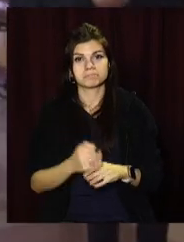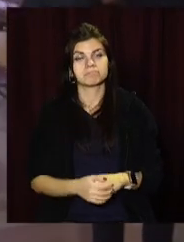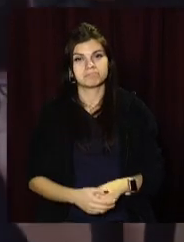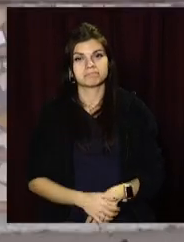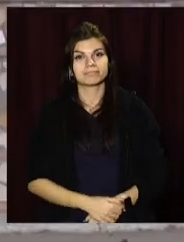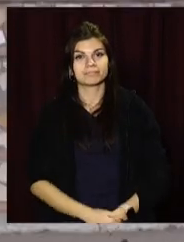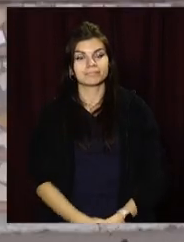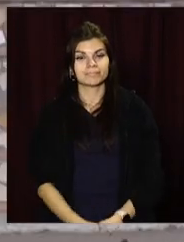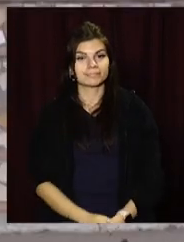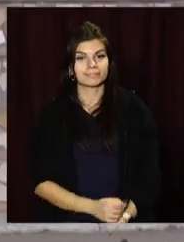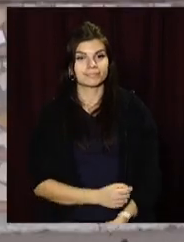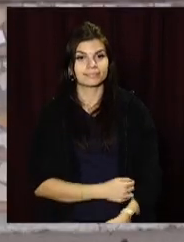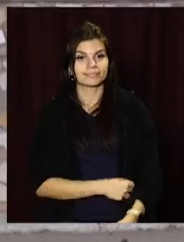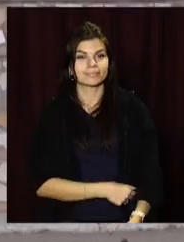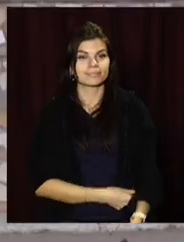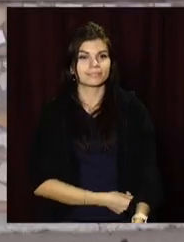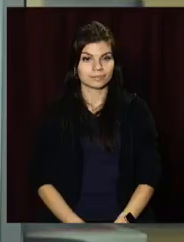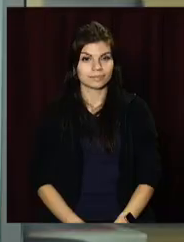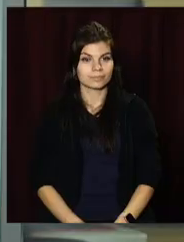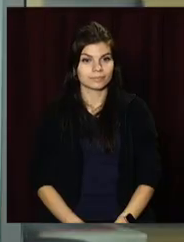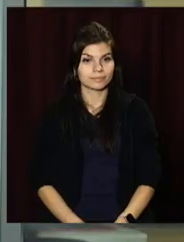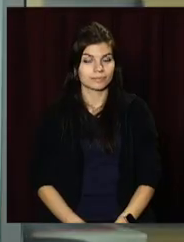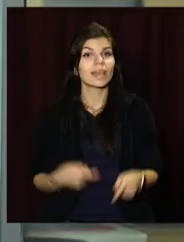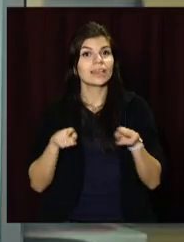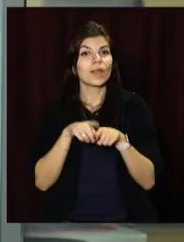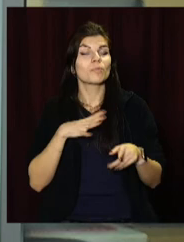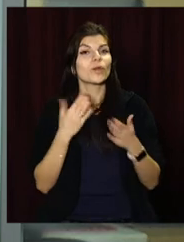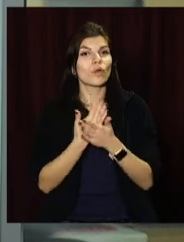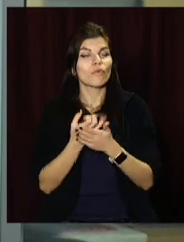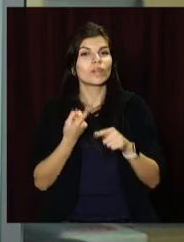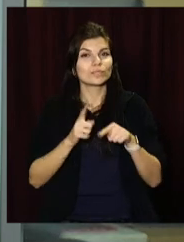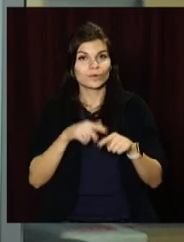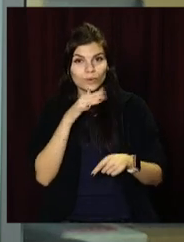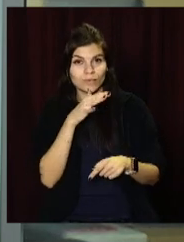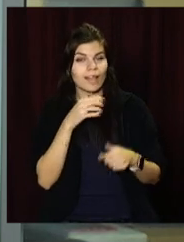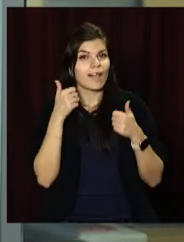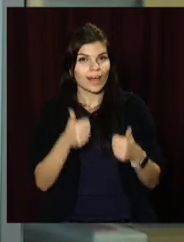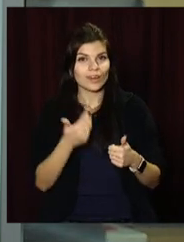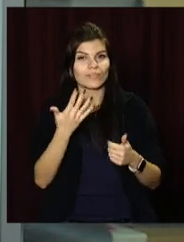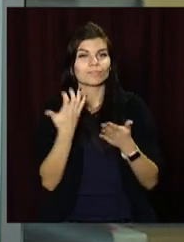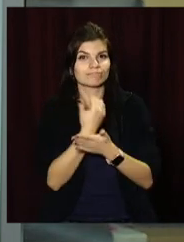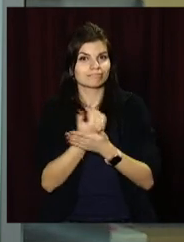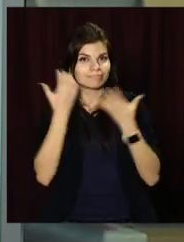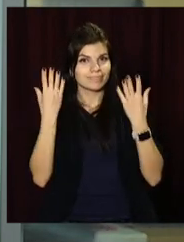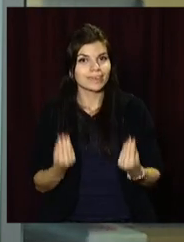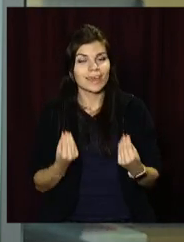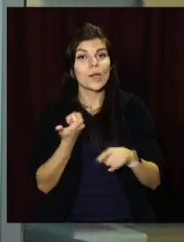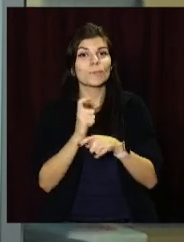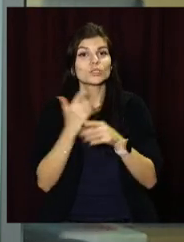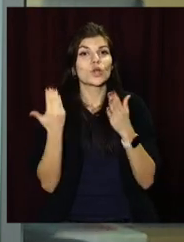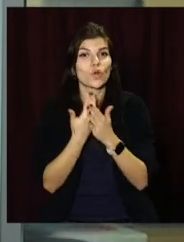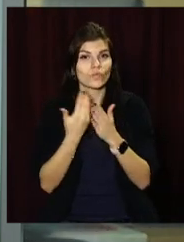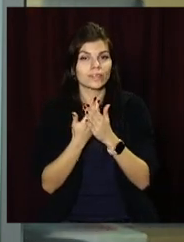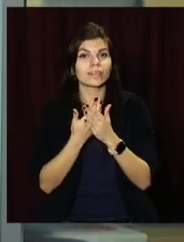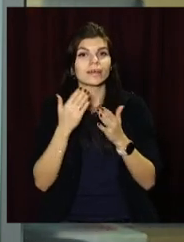Язовський, OpenNews, телеканал «Відкритий». Такими були новини на цю годину. Гарного та вдалого вам дня. Більше новин